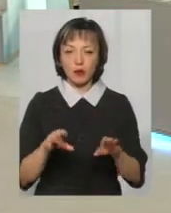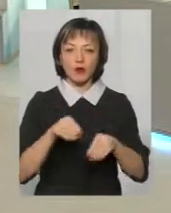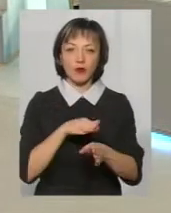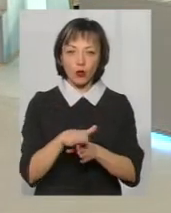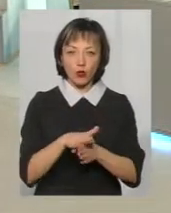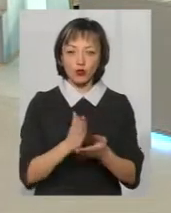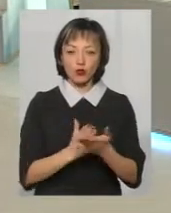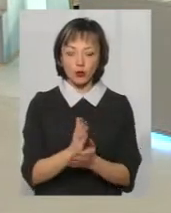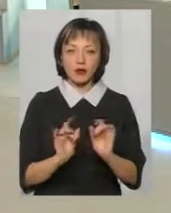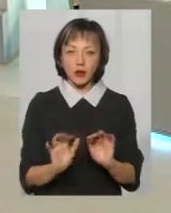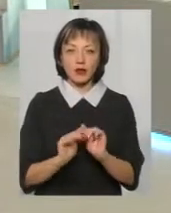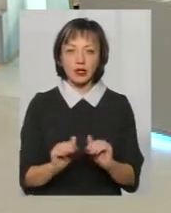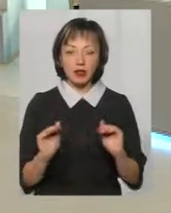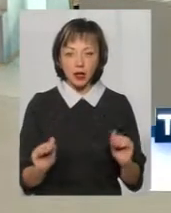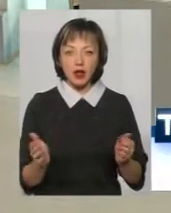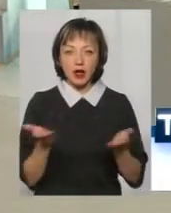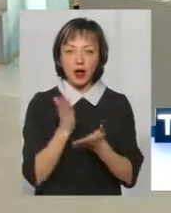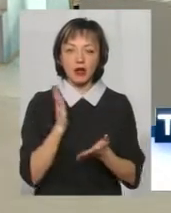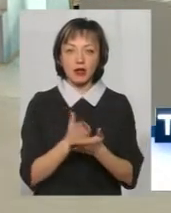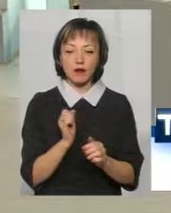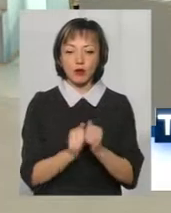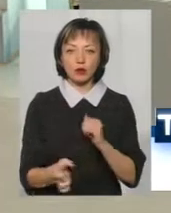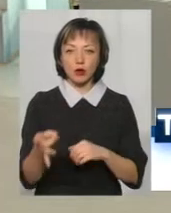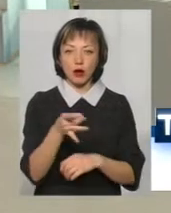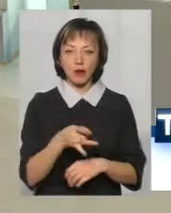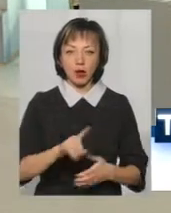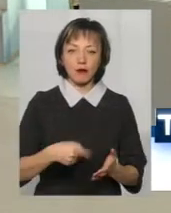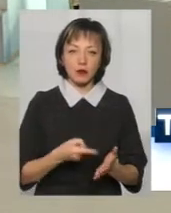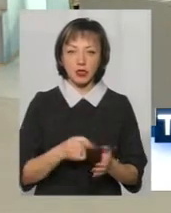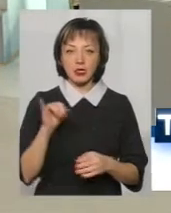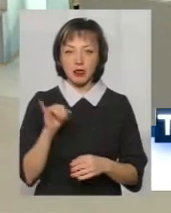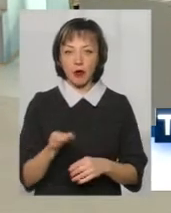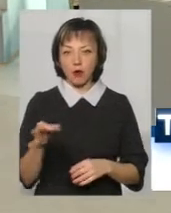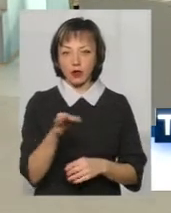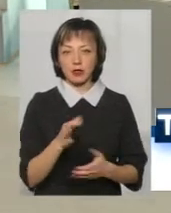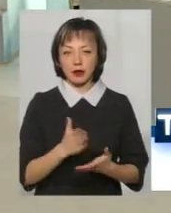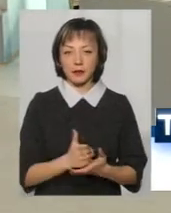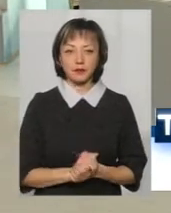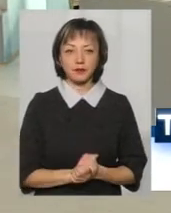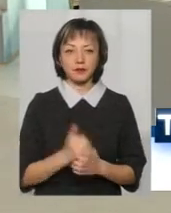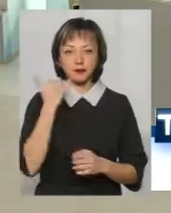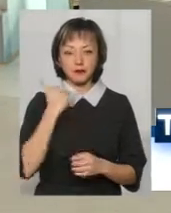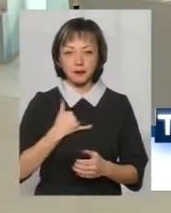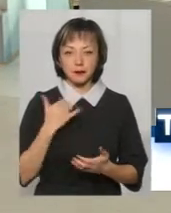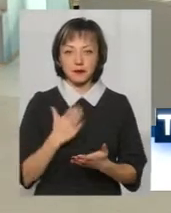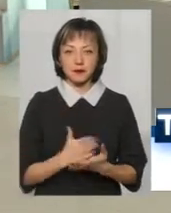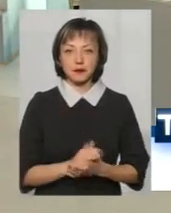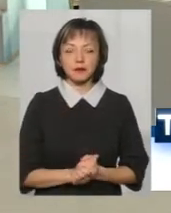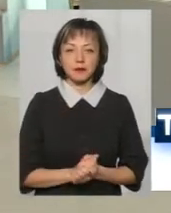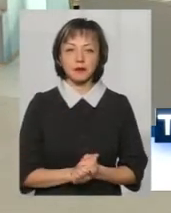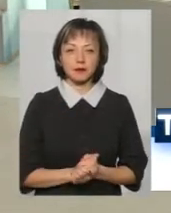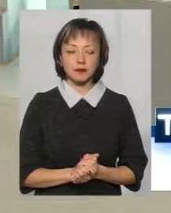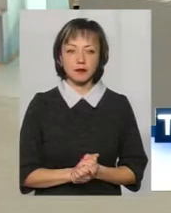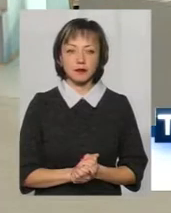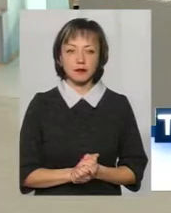виконувати служба у справах дітей, яка є в кожному районі, в місті і є обласна. Дякую, нас на зв'язку є ще глядач.